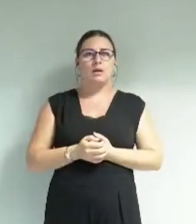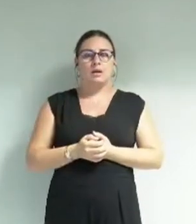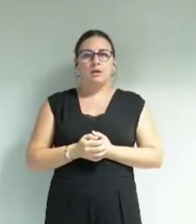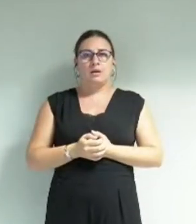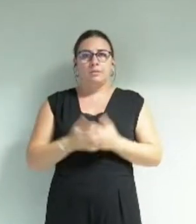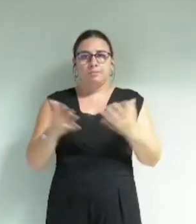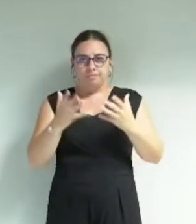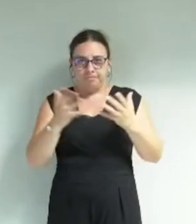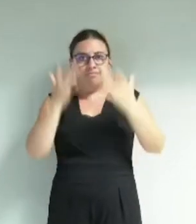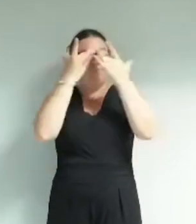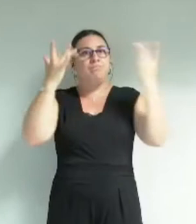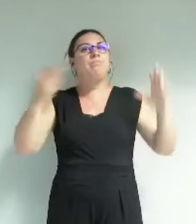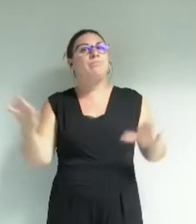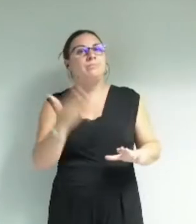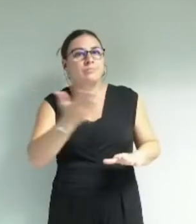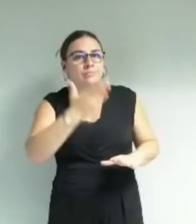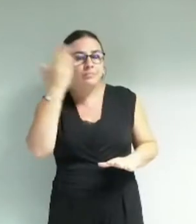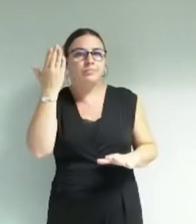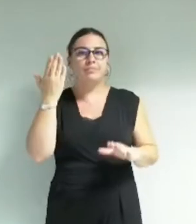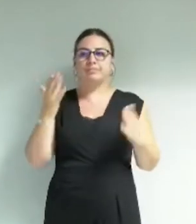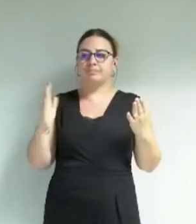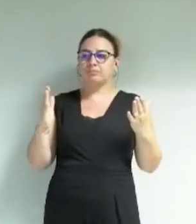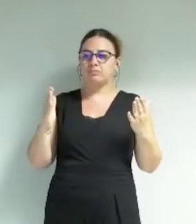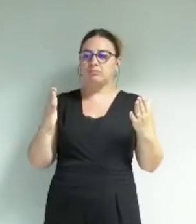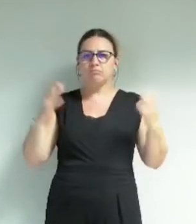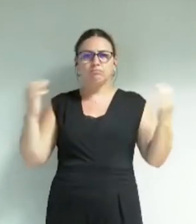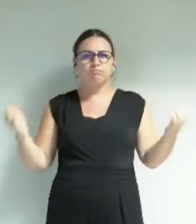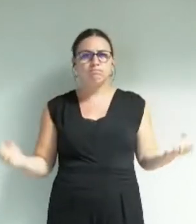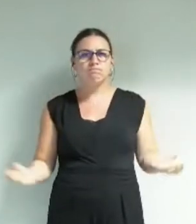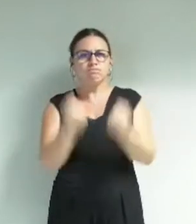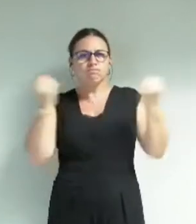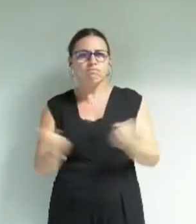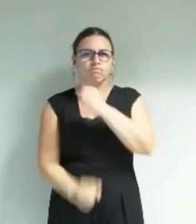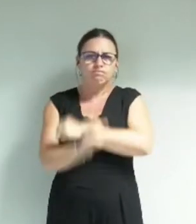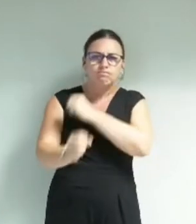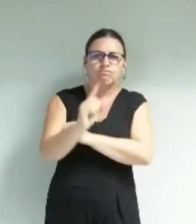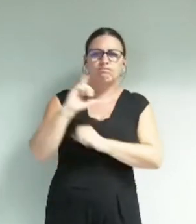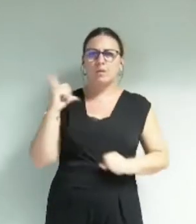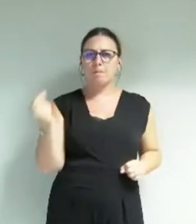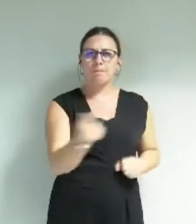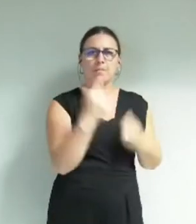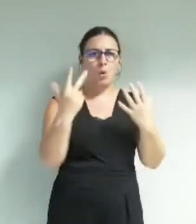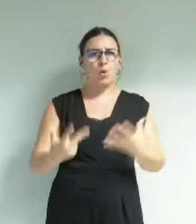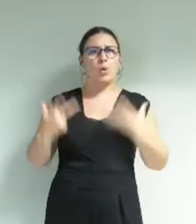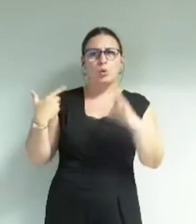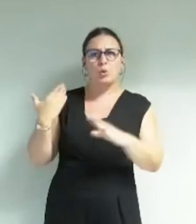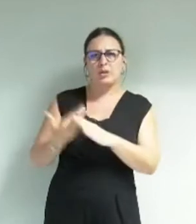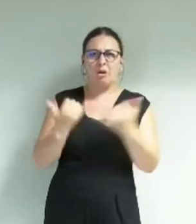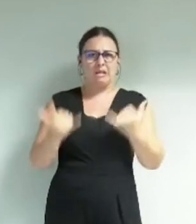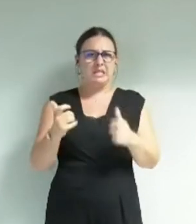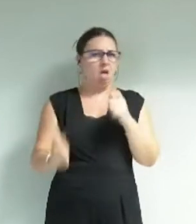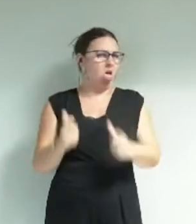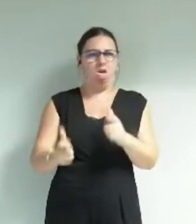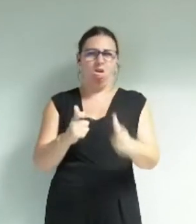Excellence, son foisonnement et ses acteurs sont depuis huit années malmenés à Grenoble,